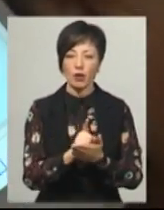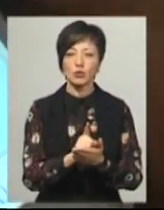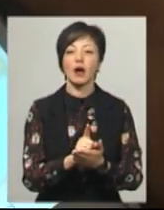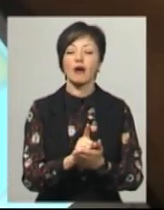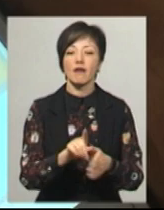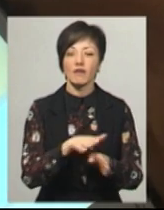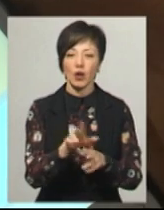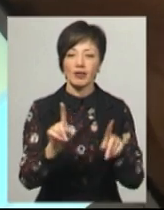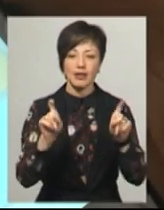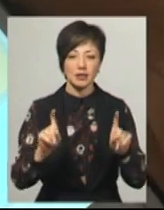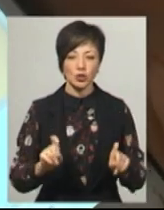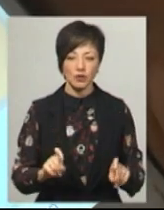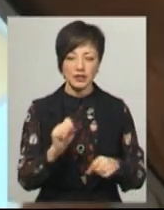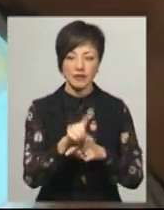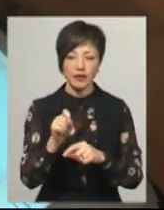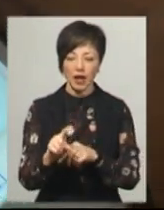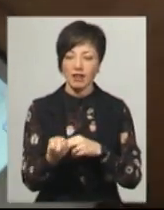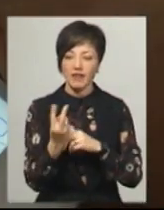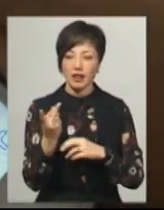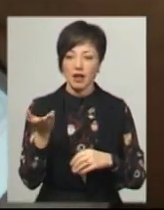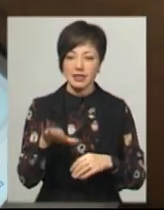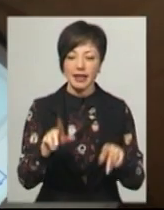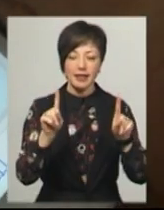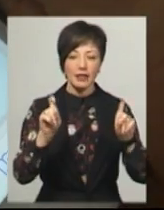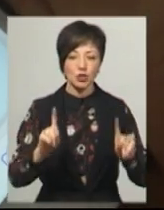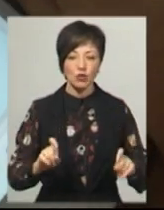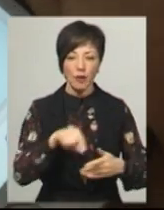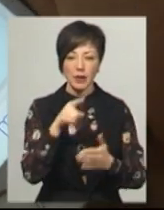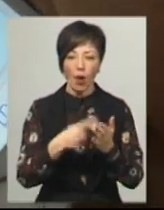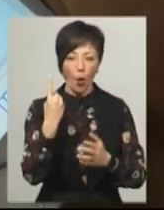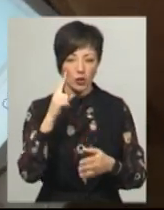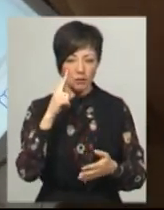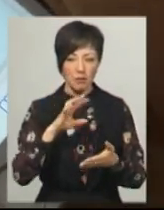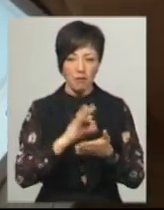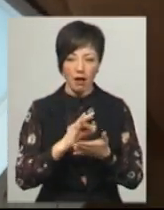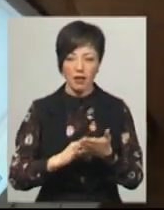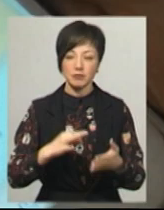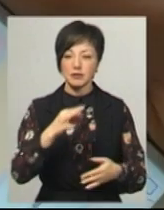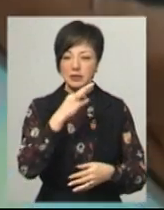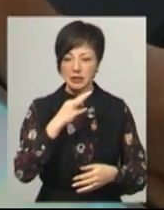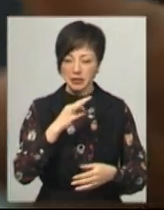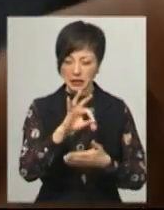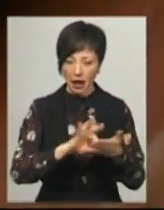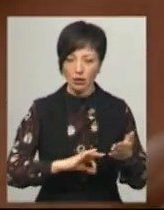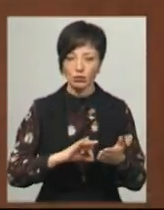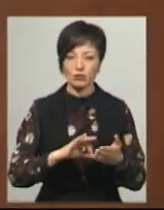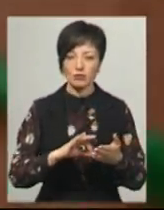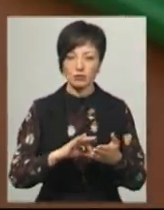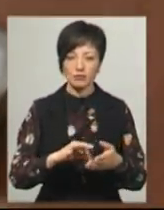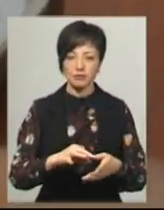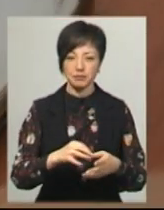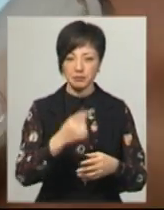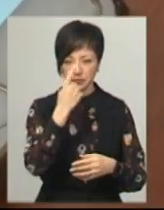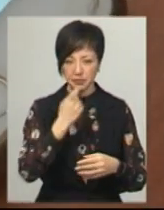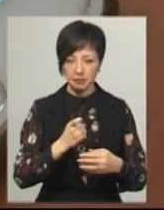завдання. 12 тестових питань, кожне оцінюється в один бал. І мені одразу приходить табличка, хто на